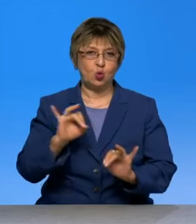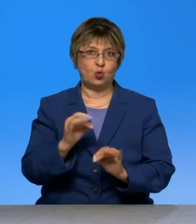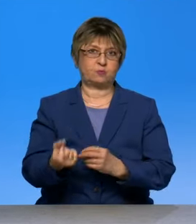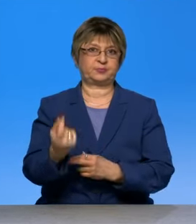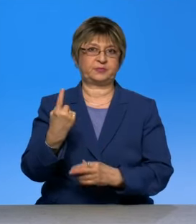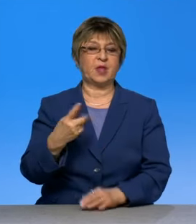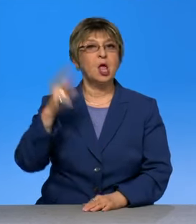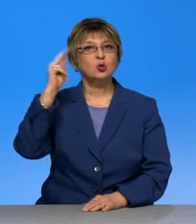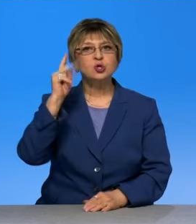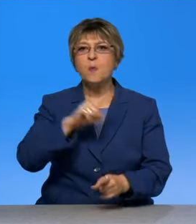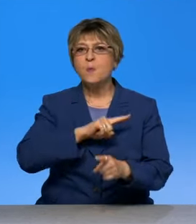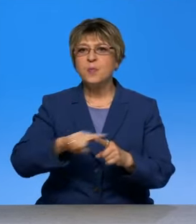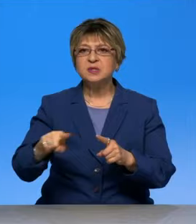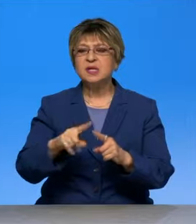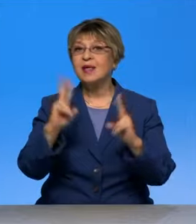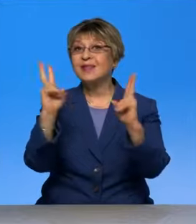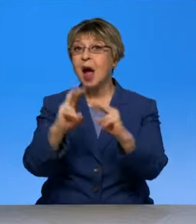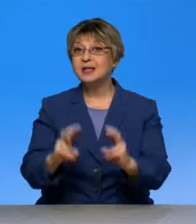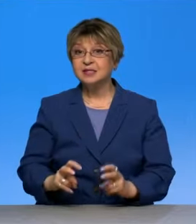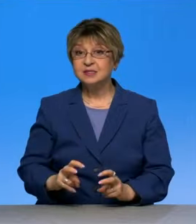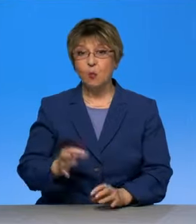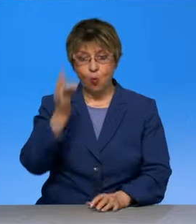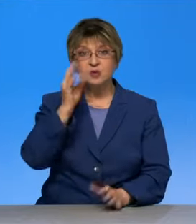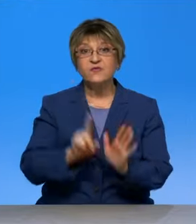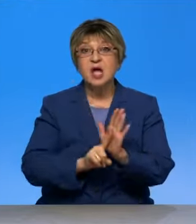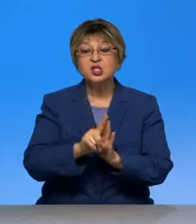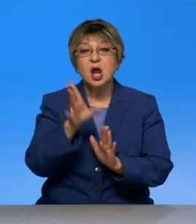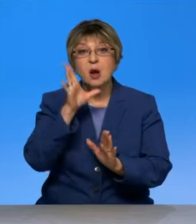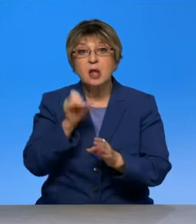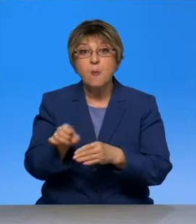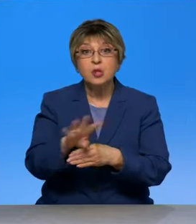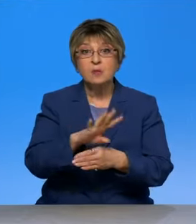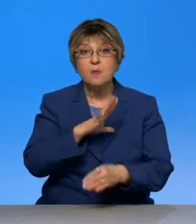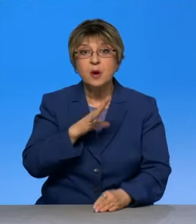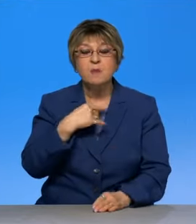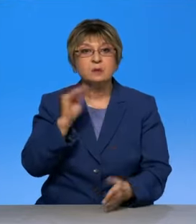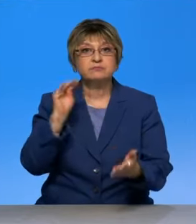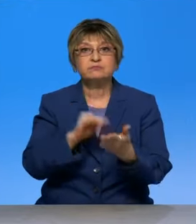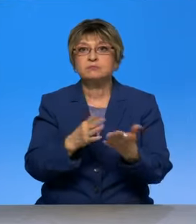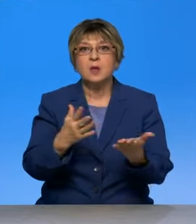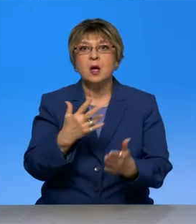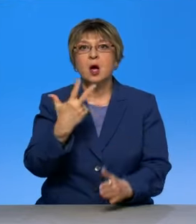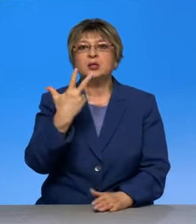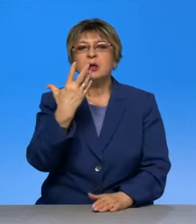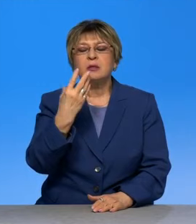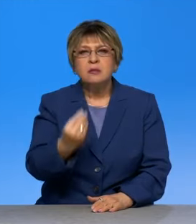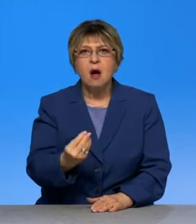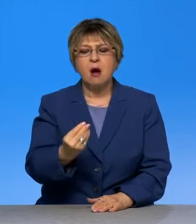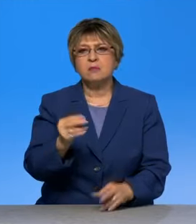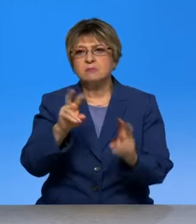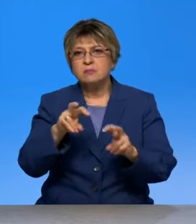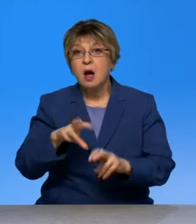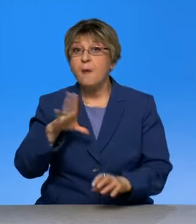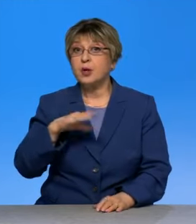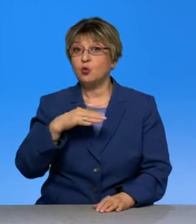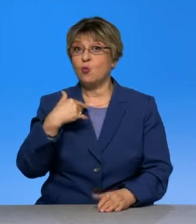Научились быстро диагностировать. Потому что, если помните, начале пандемии диагноз ставили в течение почти трое суток. Потом до сутки.